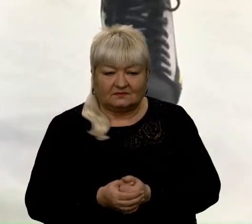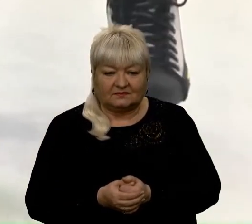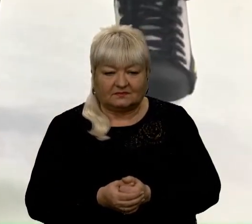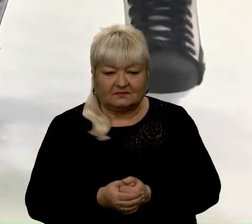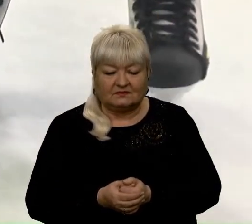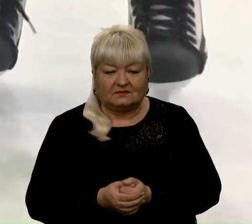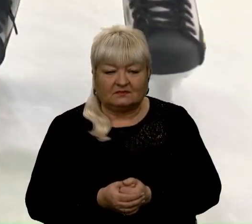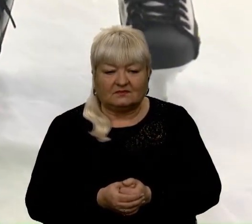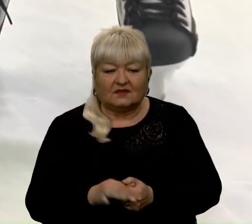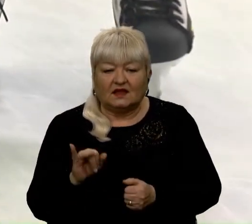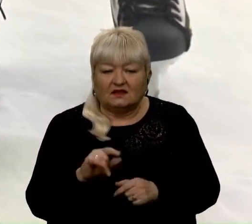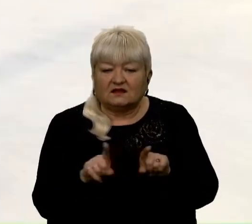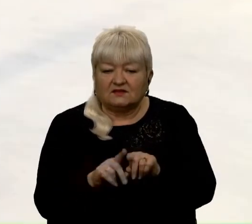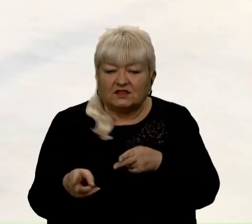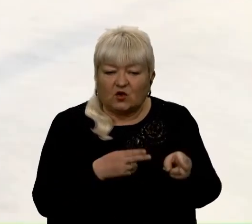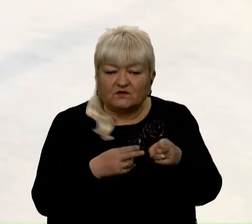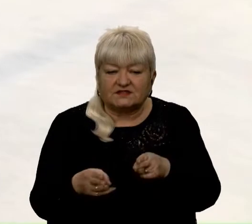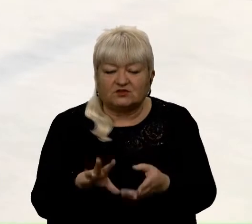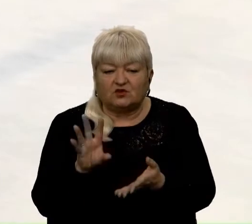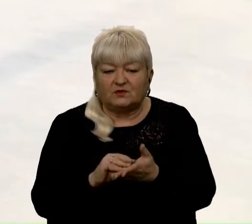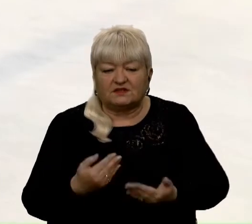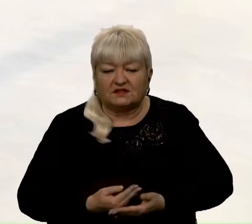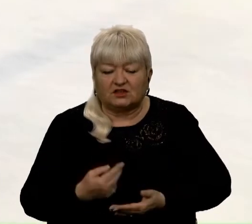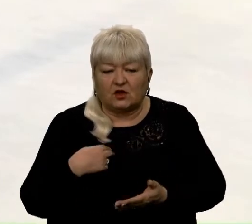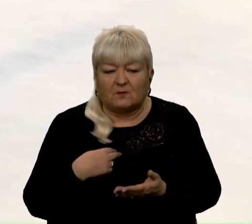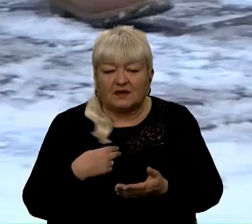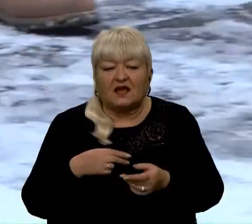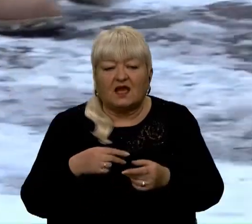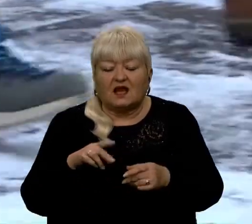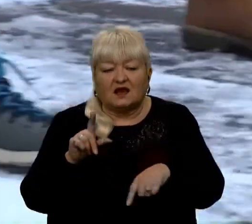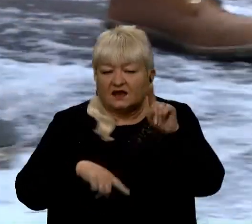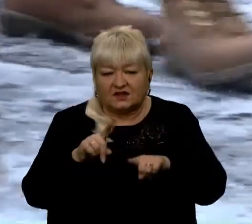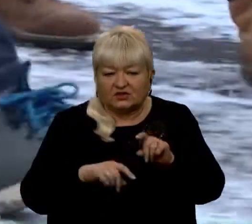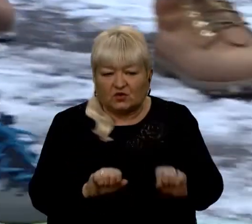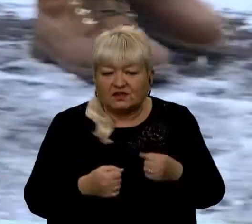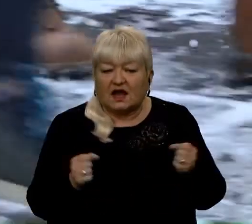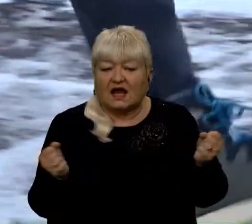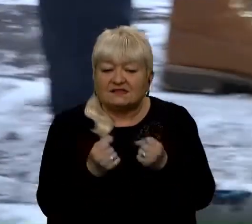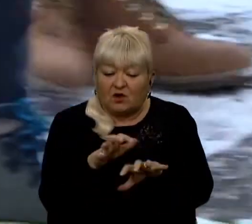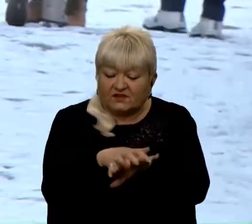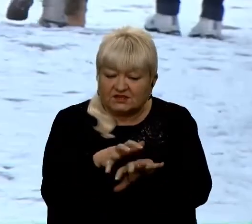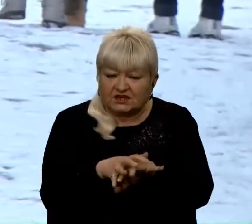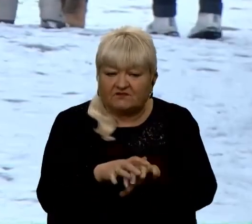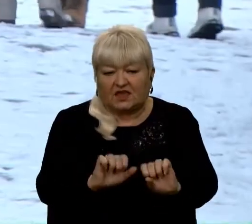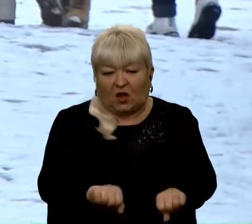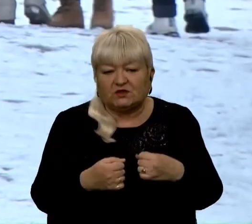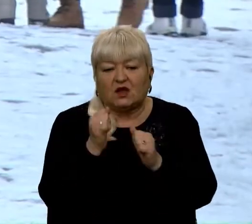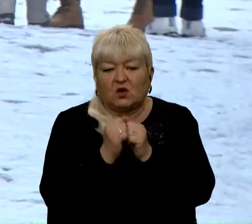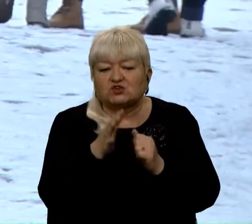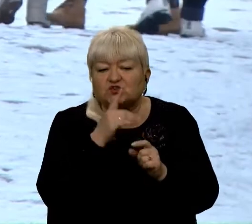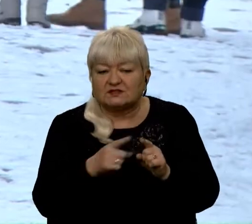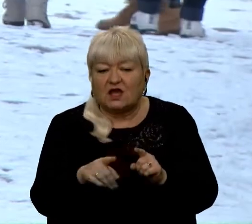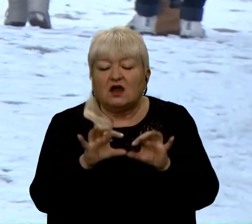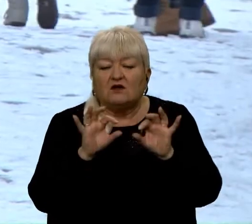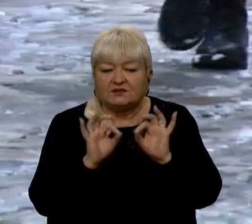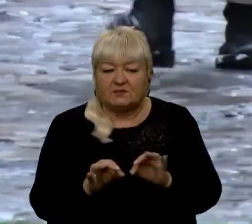Та все ж на ковзани у повсякденному житті ми встаємо рідко. Натомість зимові черевики витягаємо щосезону. Вони повинні бути правильно